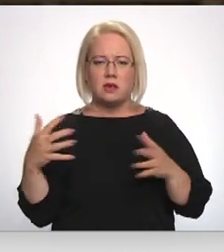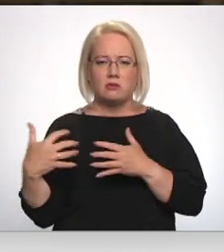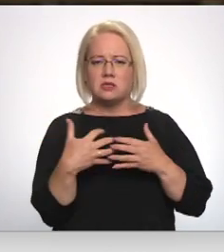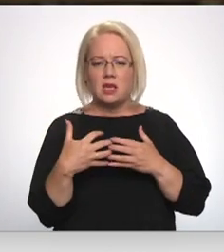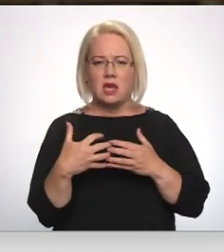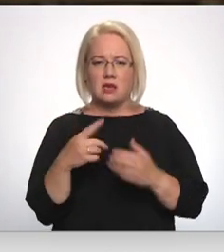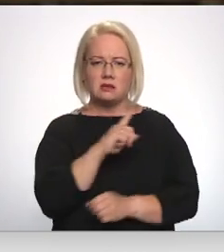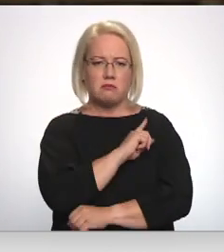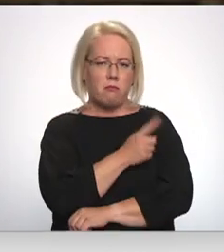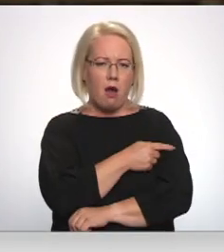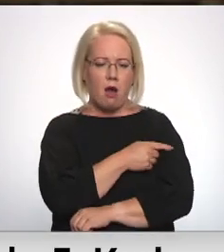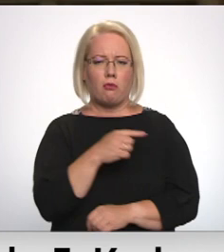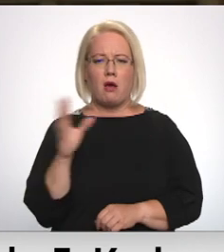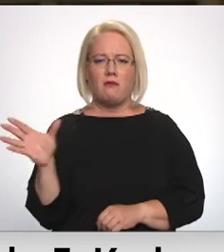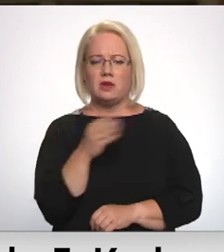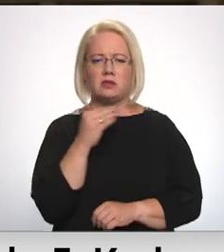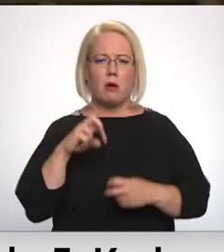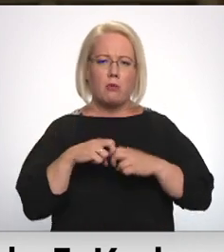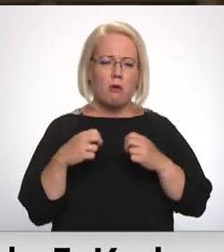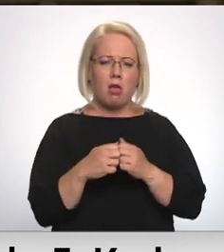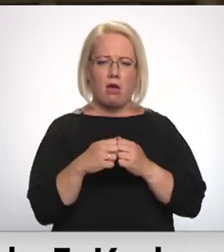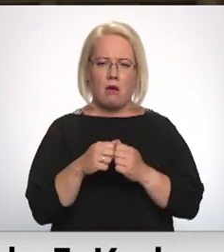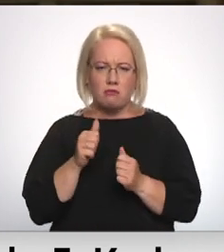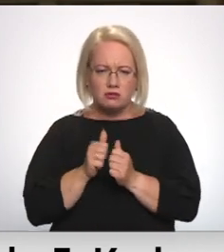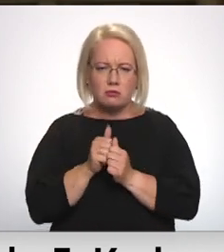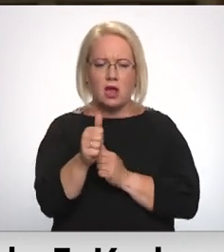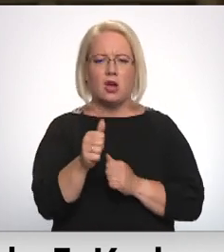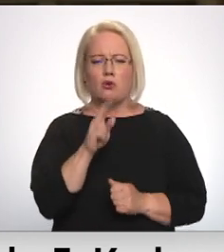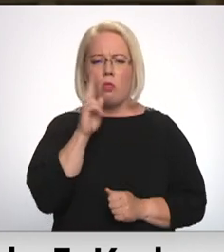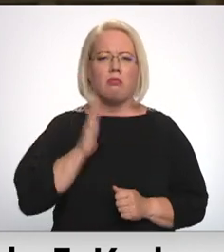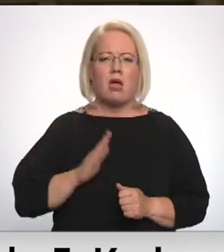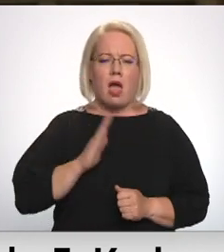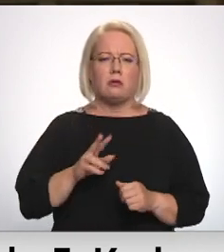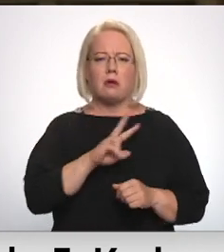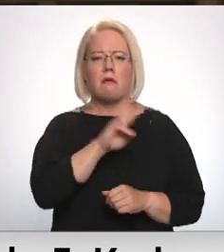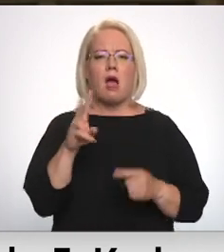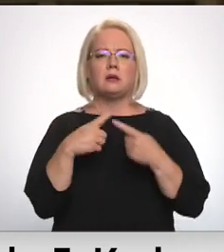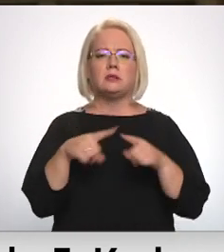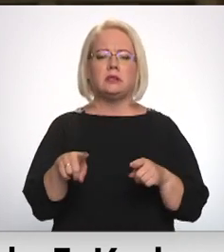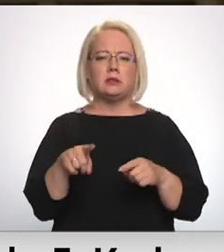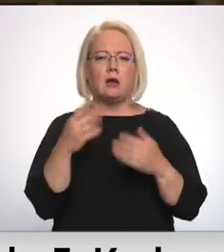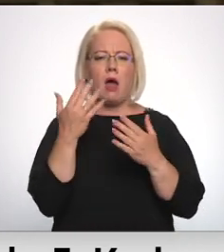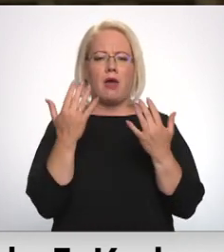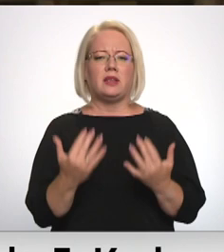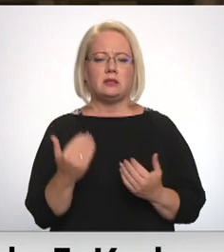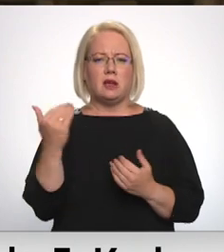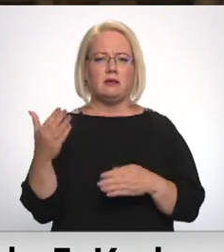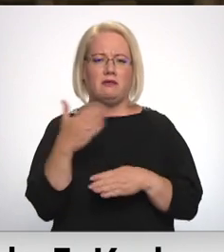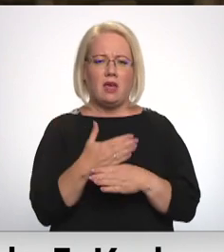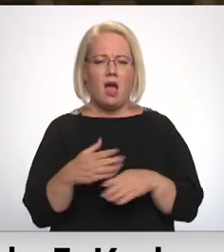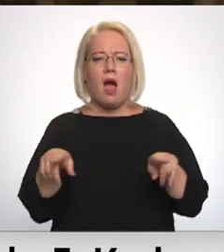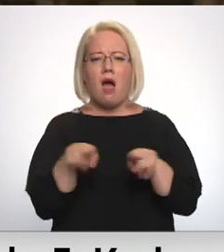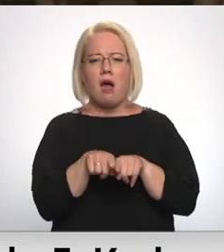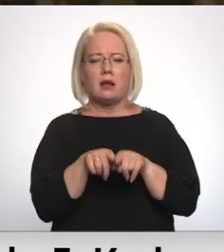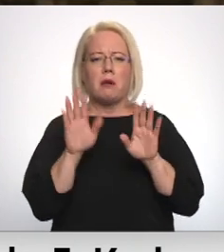problēmām gāja pa priekšu, nemēģināja, kāds negaidīgi, ka kāds cit viņas atrisinās. Arī par spīdu